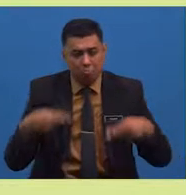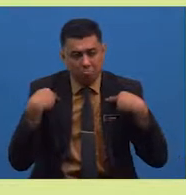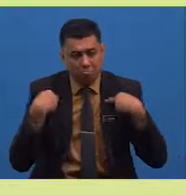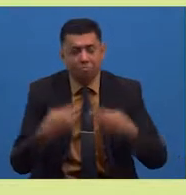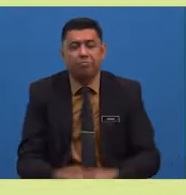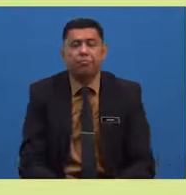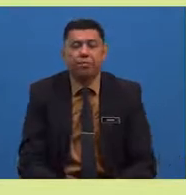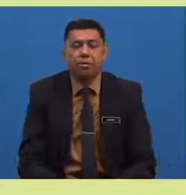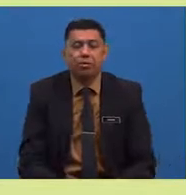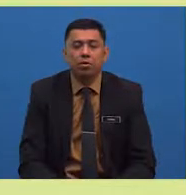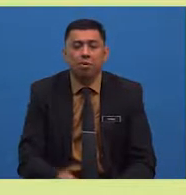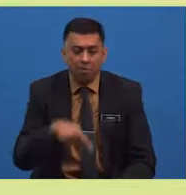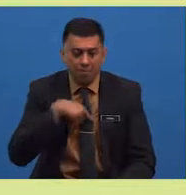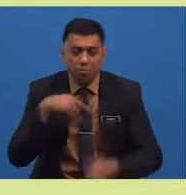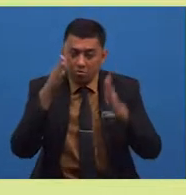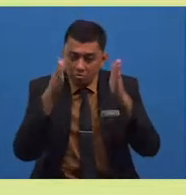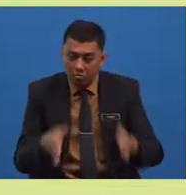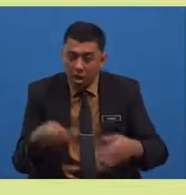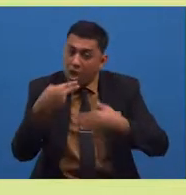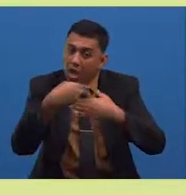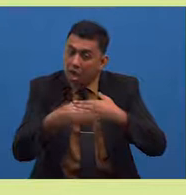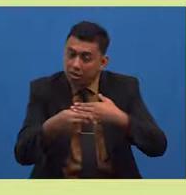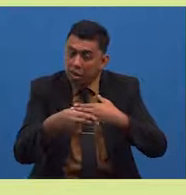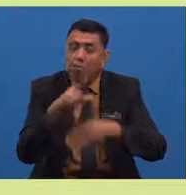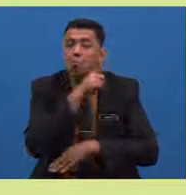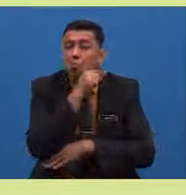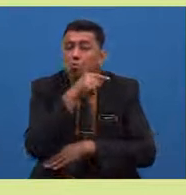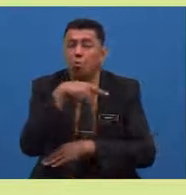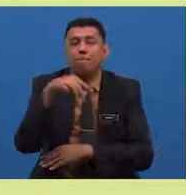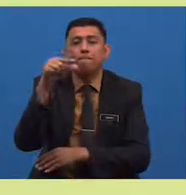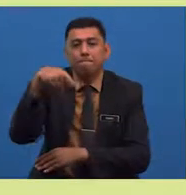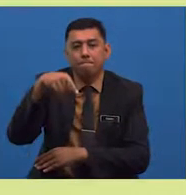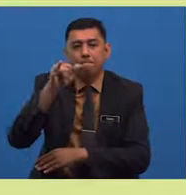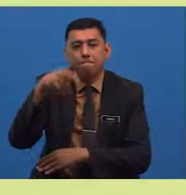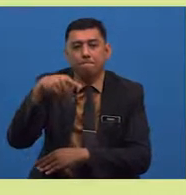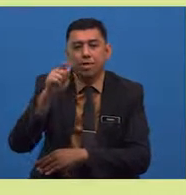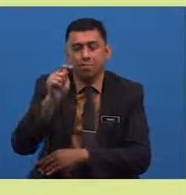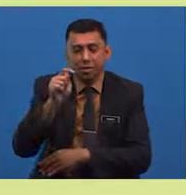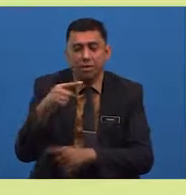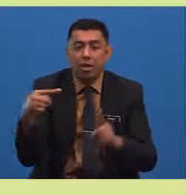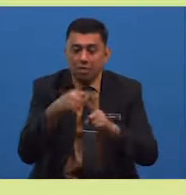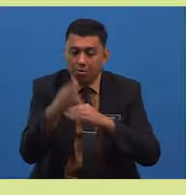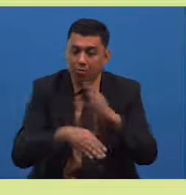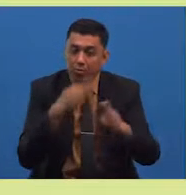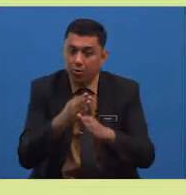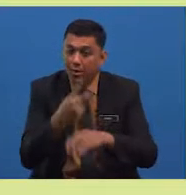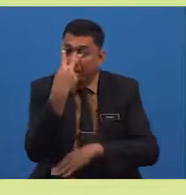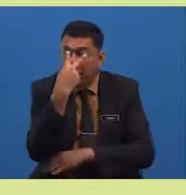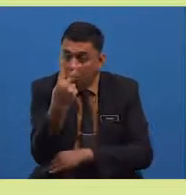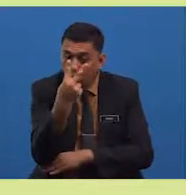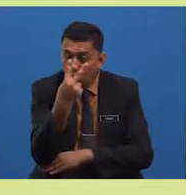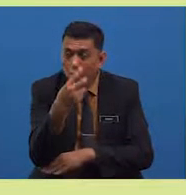Empunya padi itu menghantar burung pipit ke bumi untuk melihat sama ada